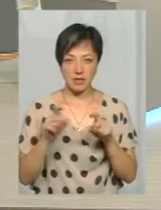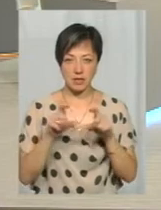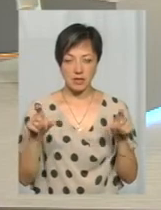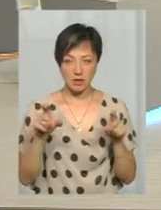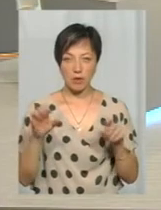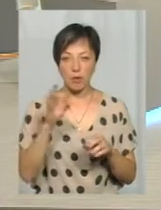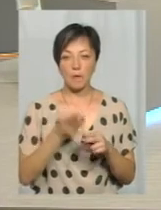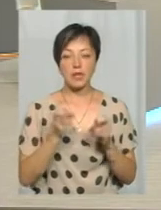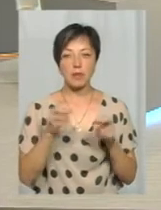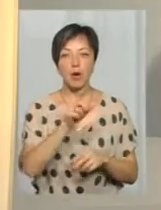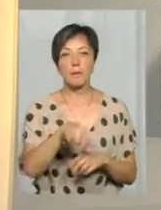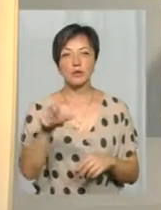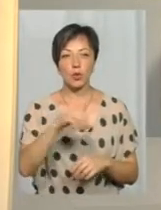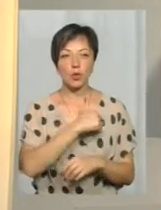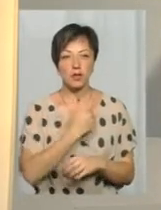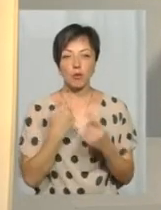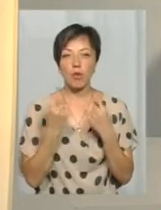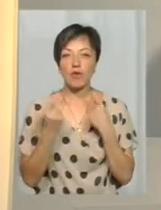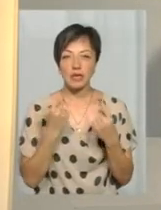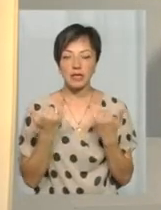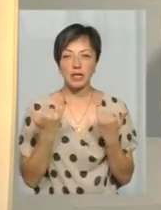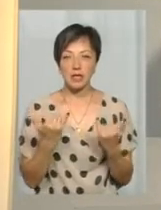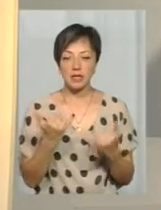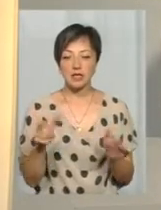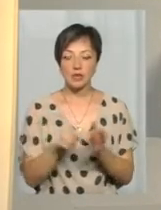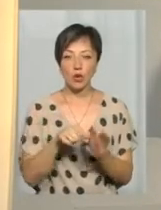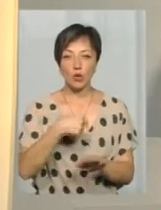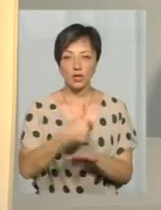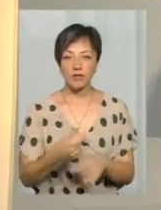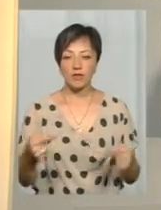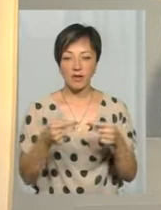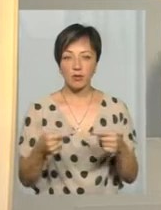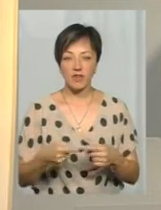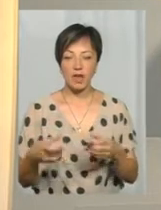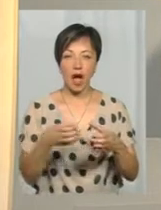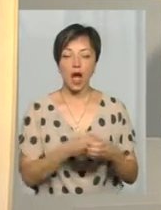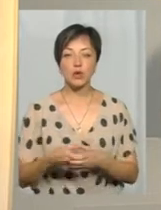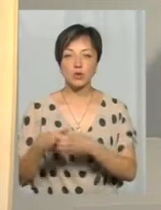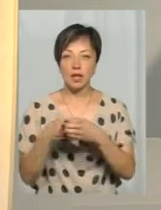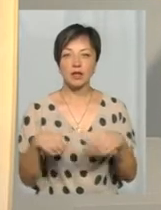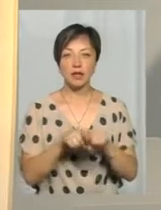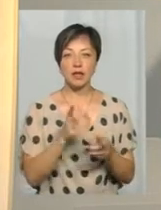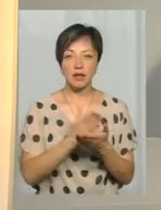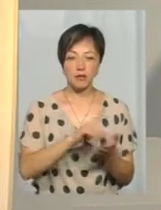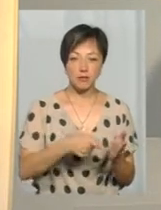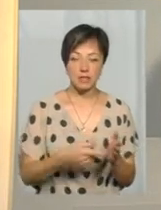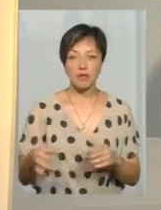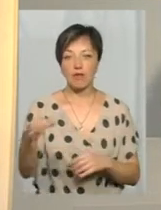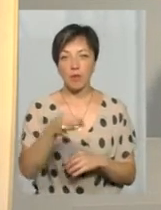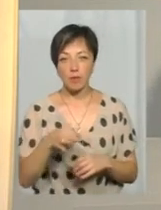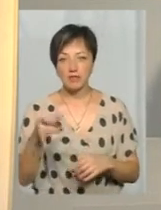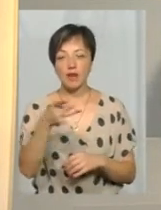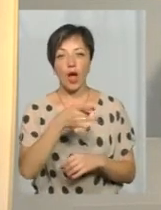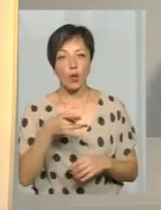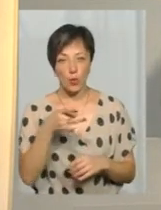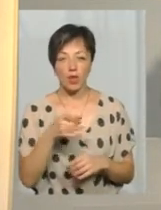Про безпеку пасажирів хотілося б поговорити нині з очільниками відповідних асоціацій, а такі є і в місті, і в області, і в